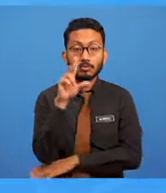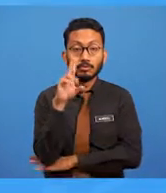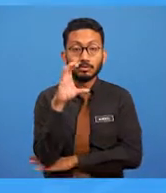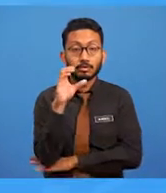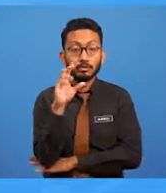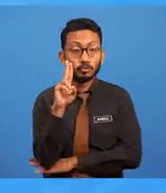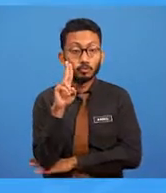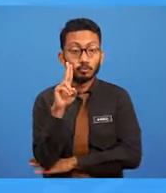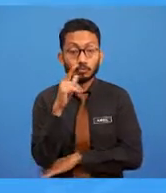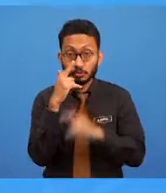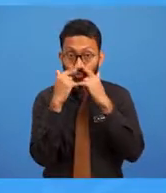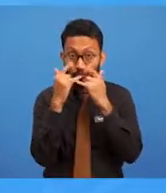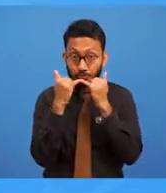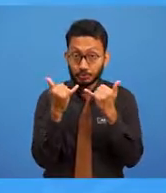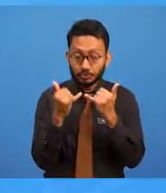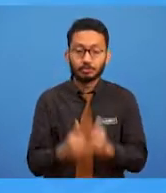sejarah seni,